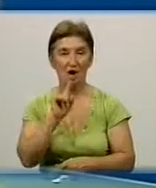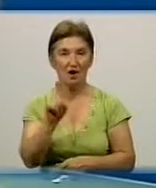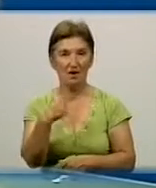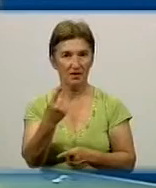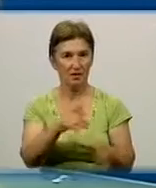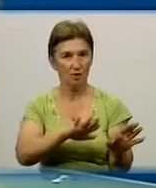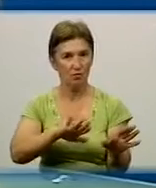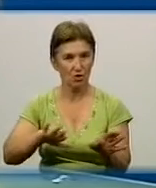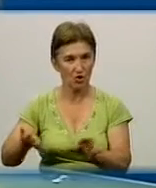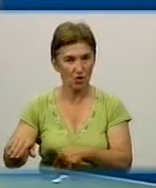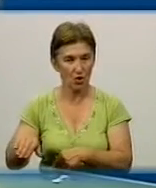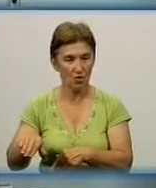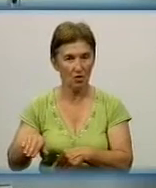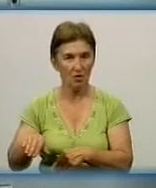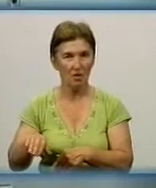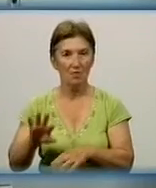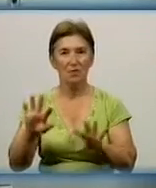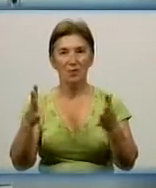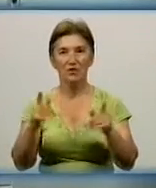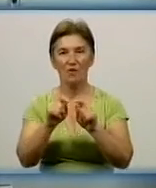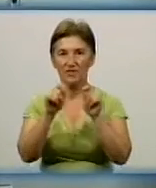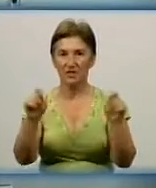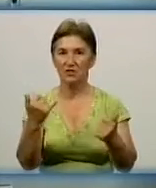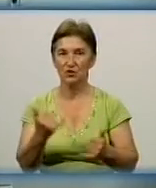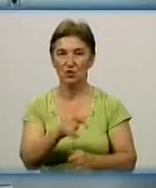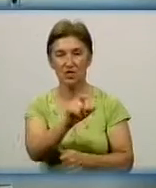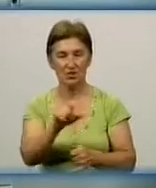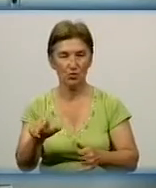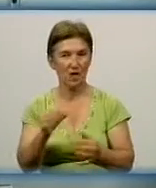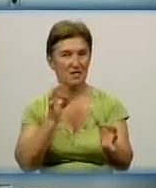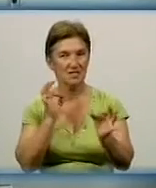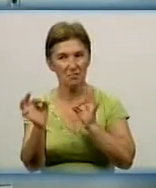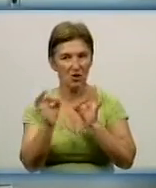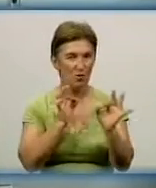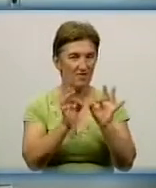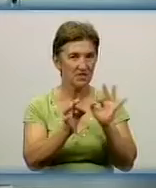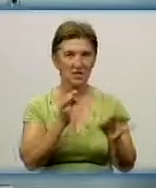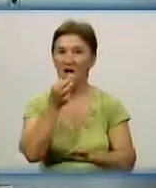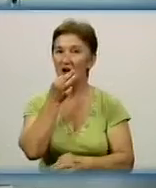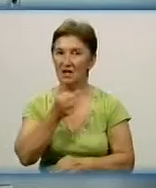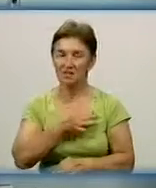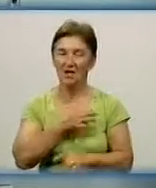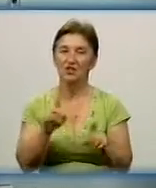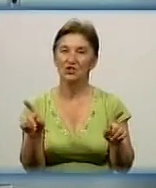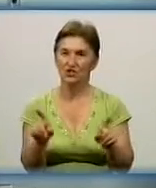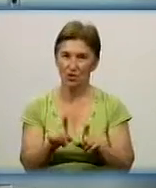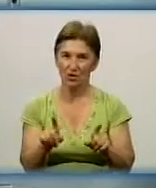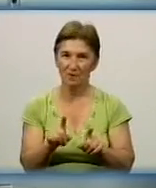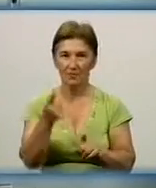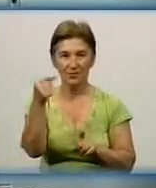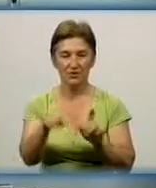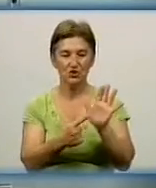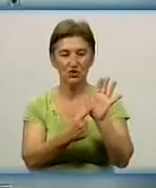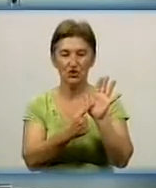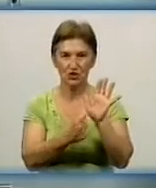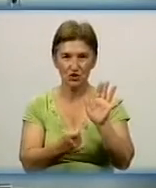з моменту відкриття, мені сьогодні люди, з ким я спілкувався, там фахівці, казали, що 1600